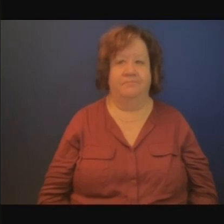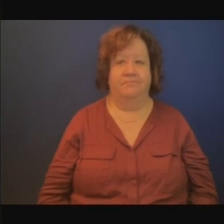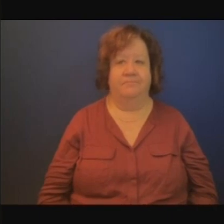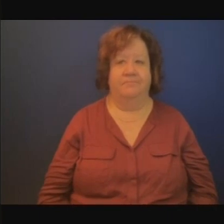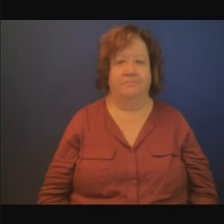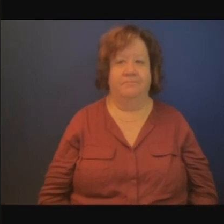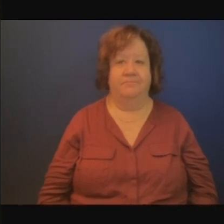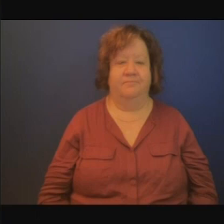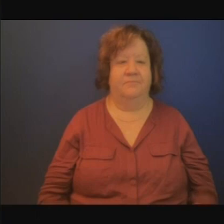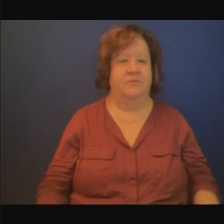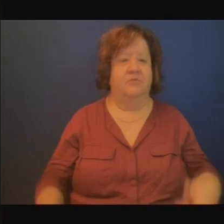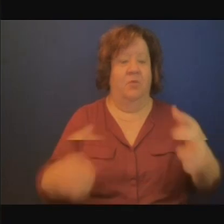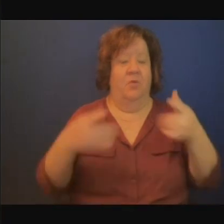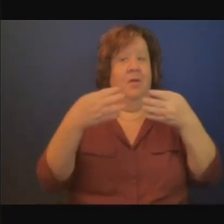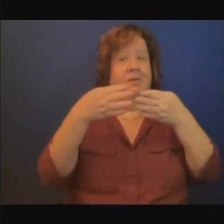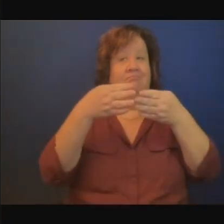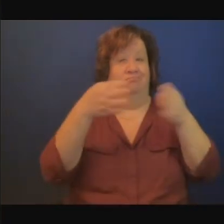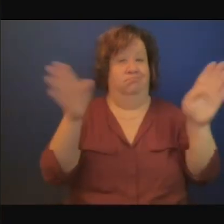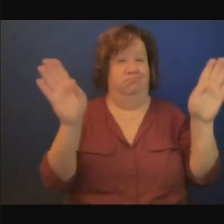je pense